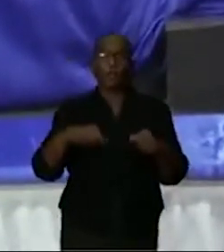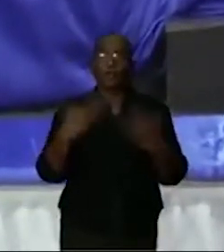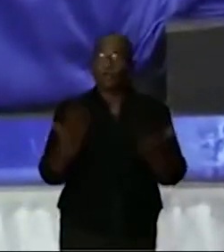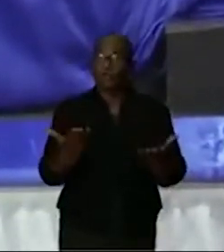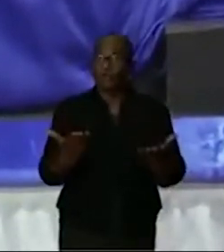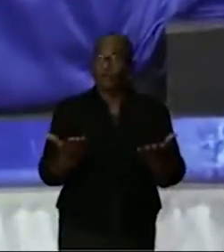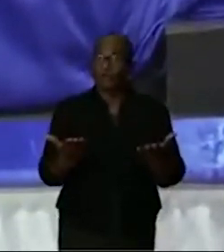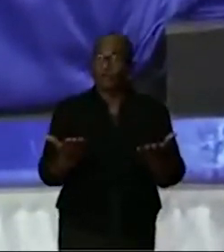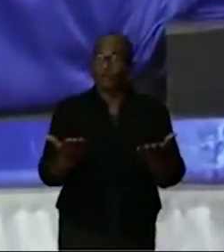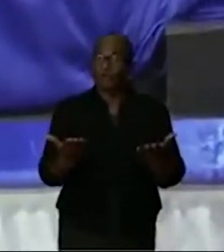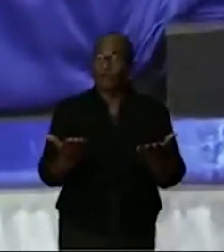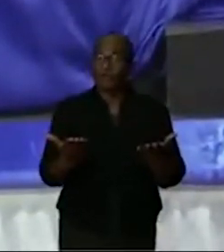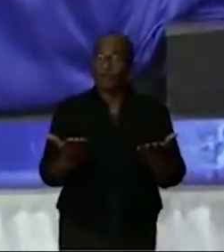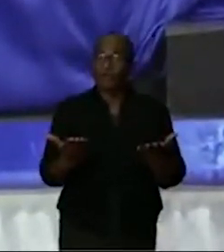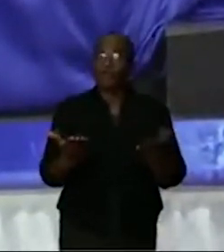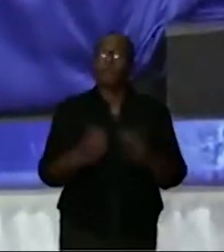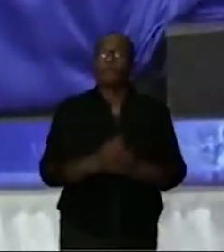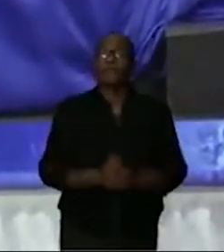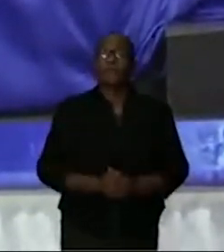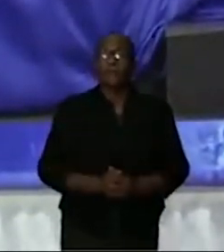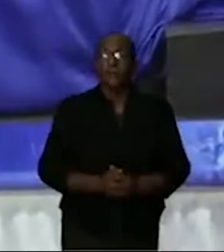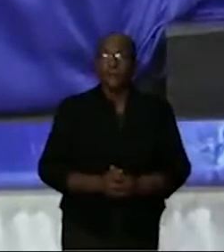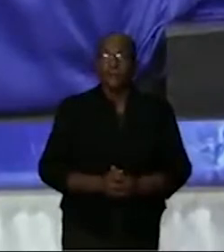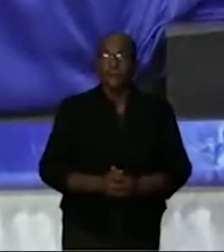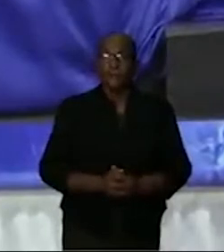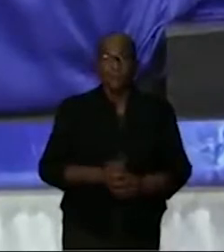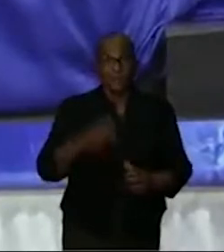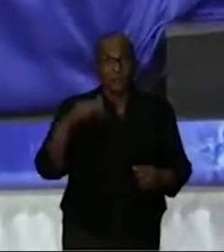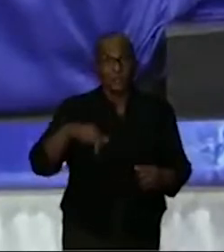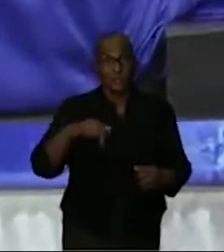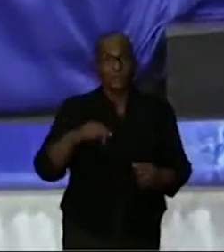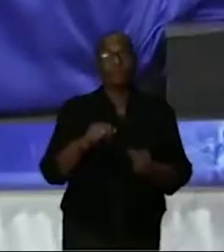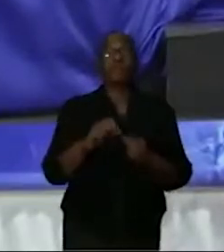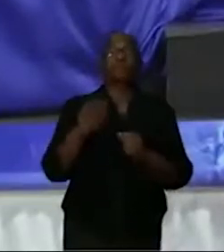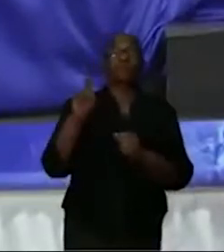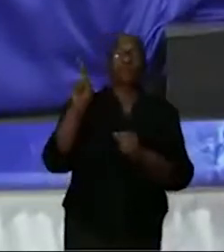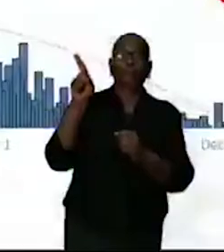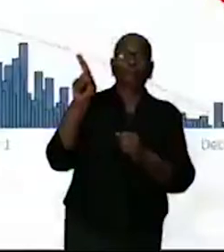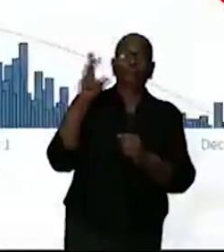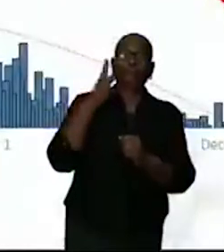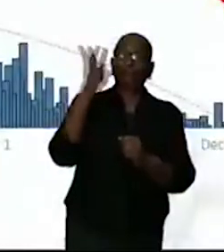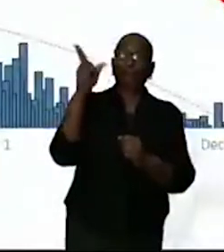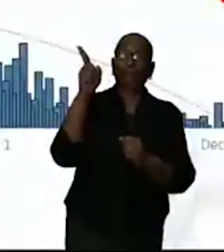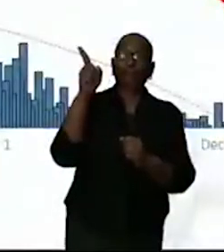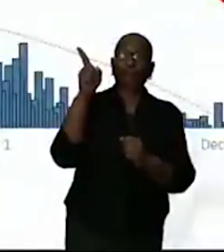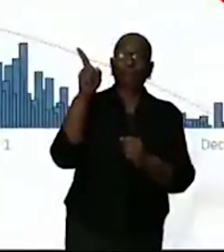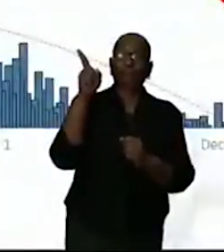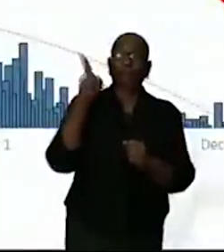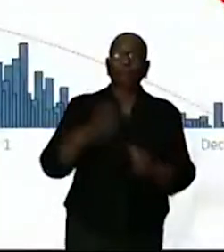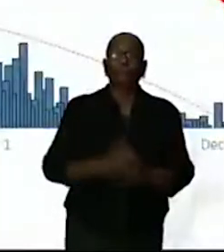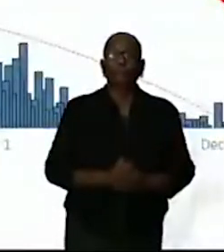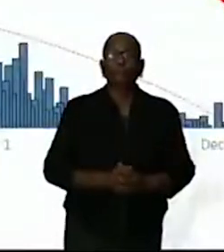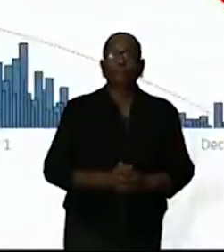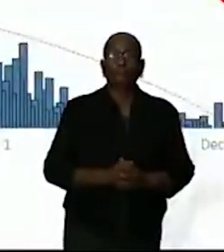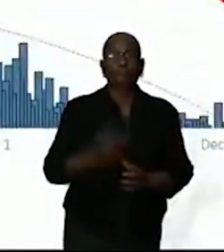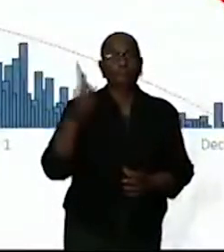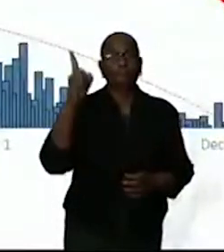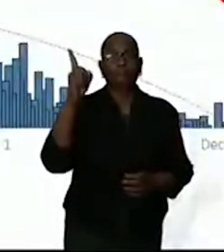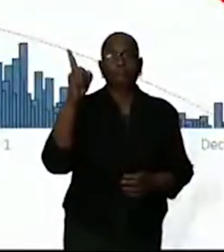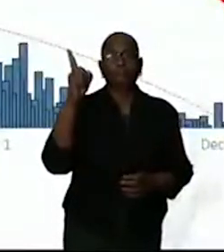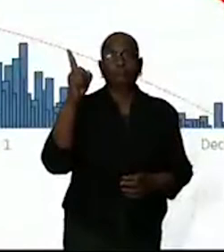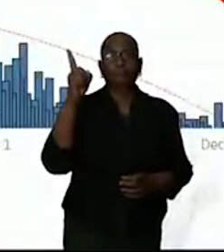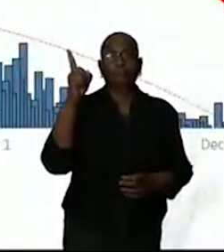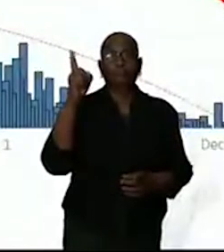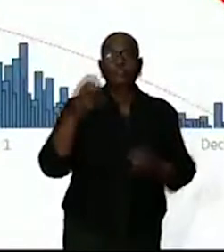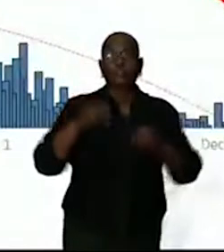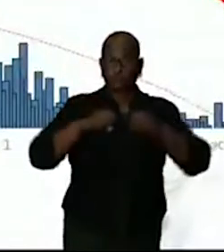en het verloop van de toekomst voorhouden. Als ik slide nummer 1 mag. In slide nummer 1 ziet u wat